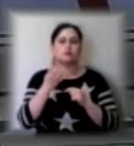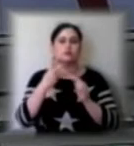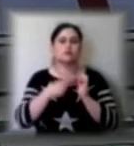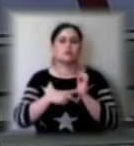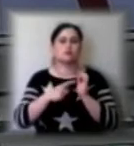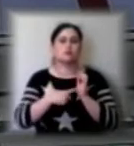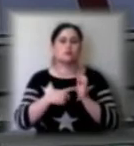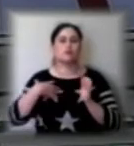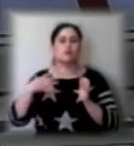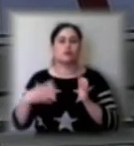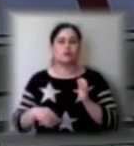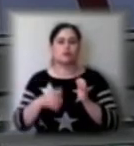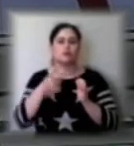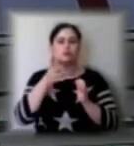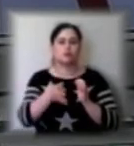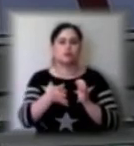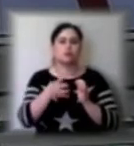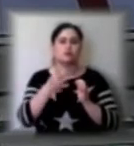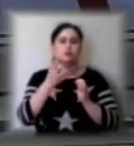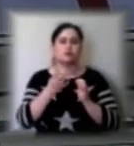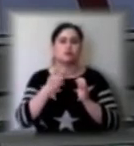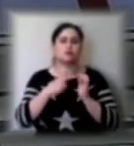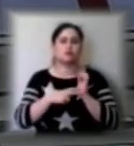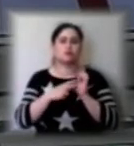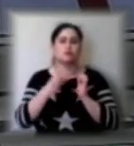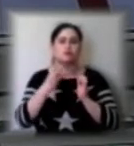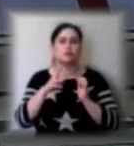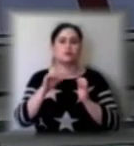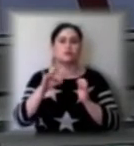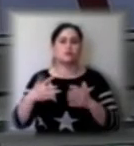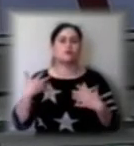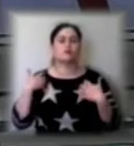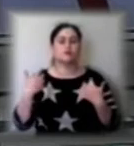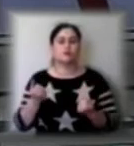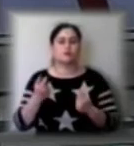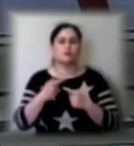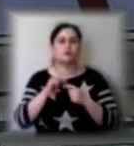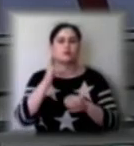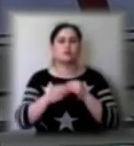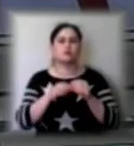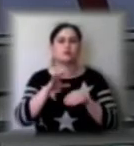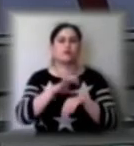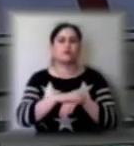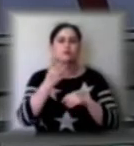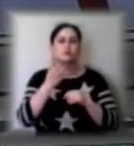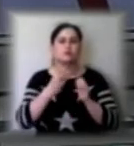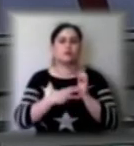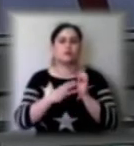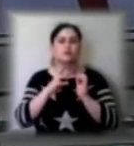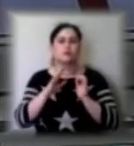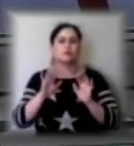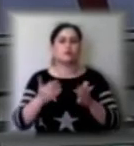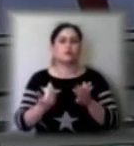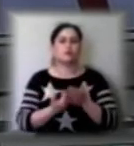4 473 пацієнта одужало. За добу зафіксовано 483 нових випадки. Про це